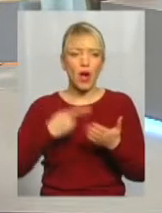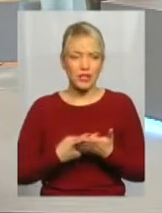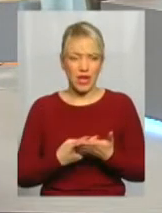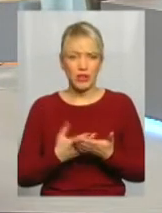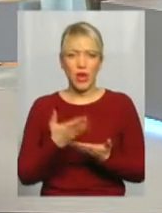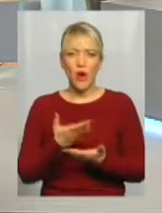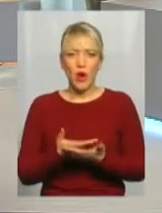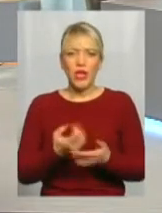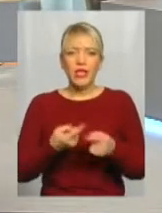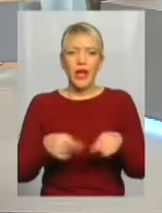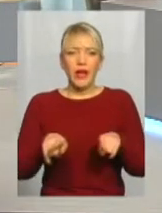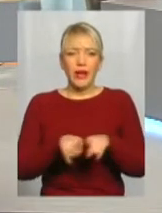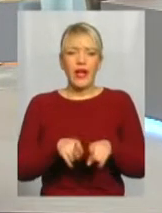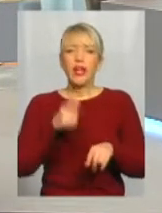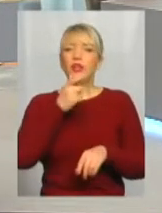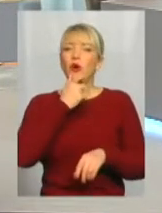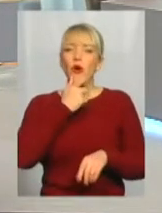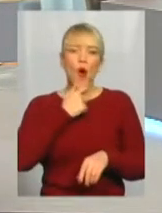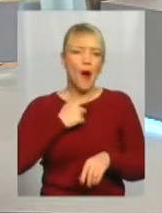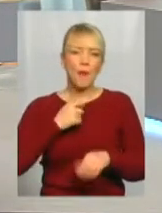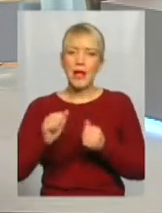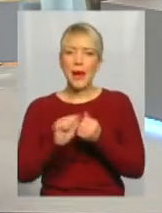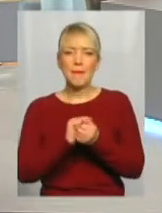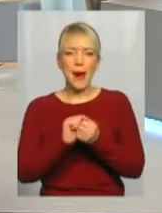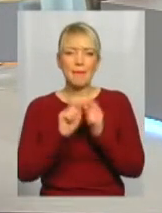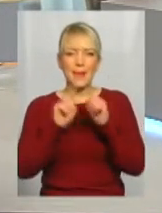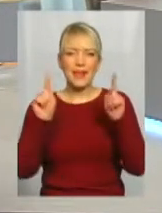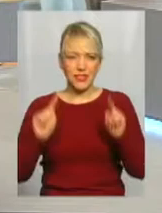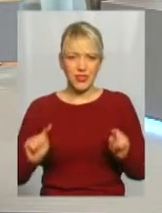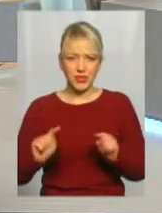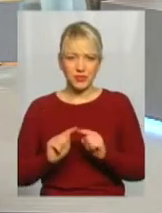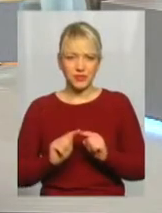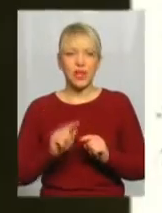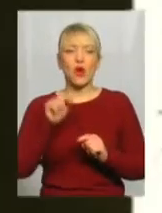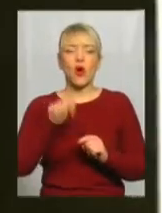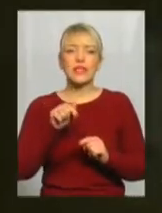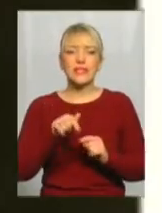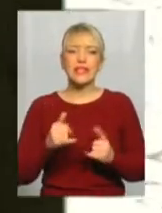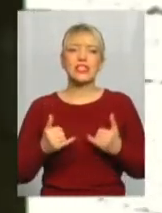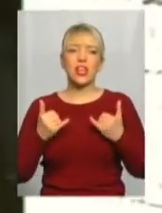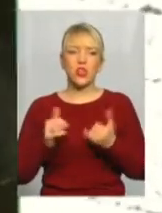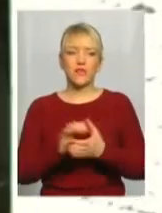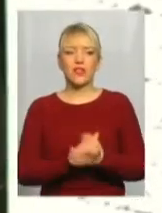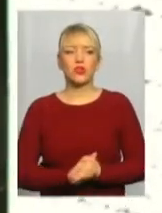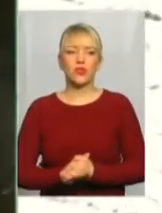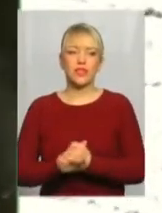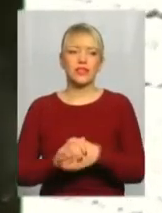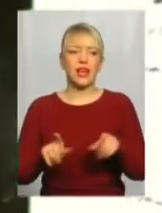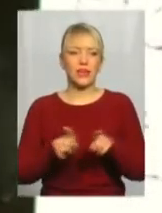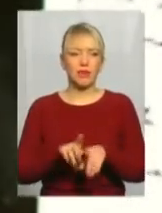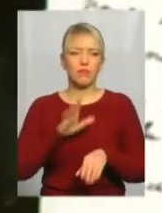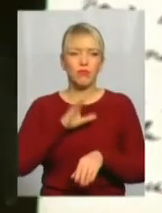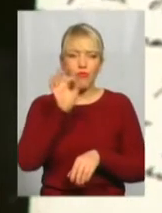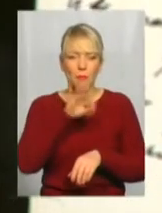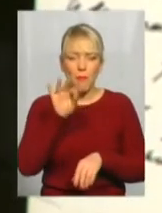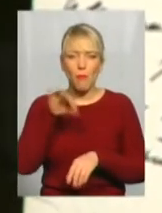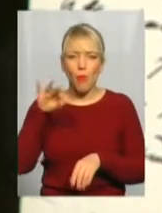оцей такий скромний папірчик. Але оце, шановне товариство, таким був почерк